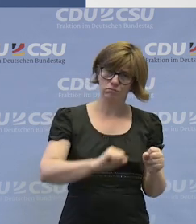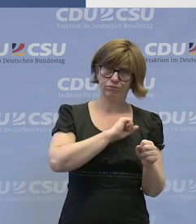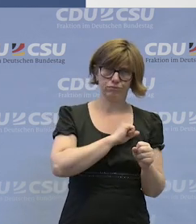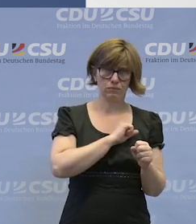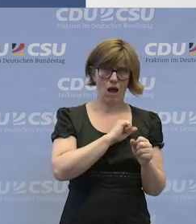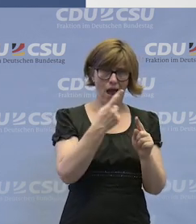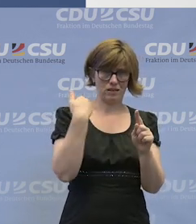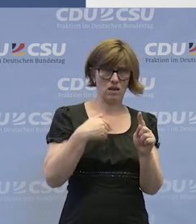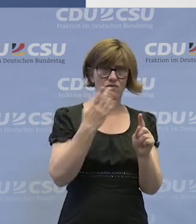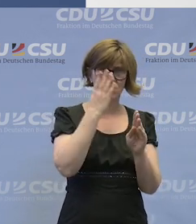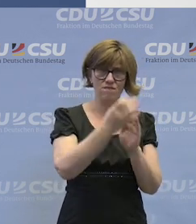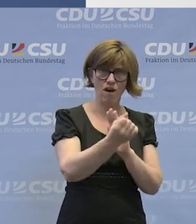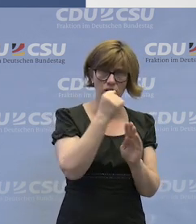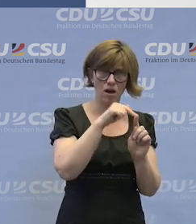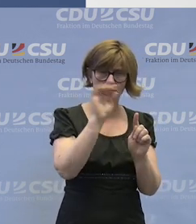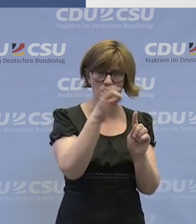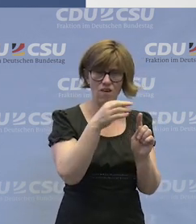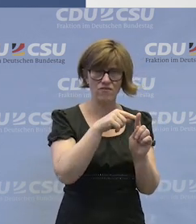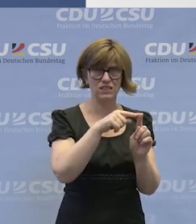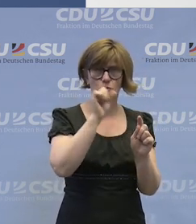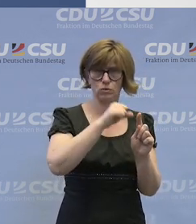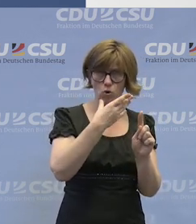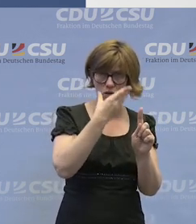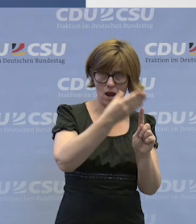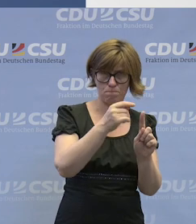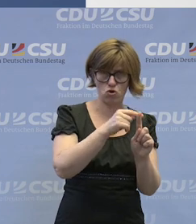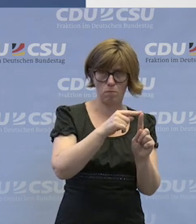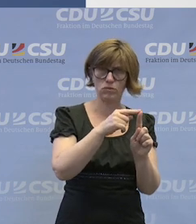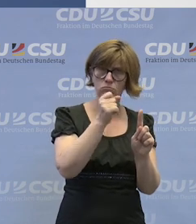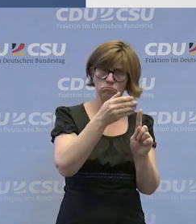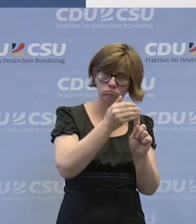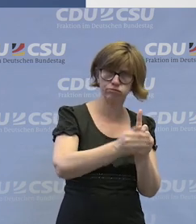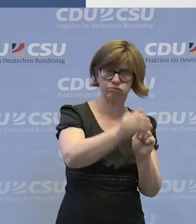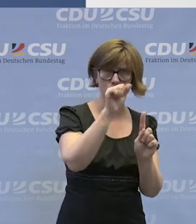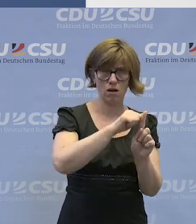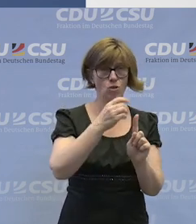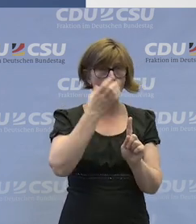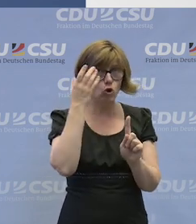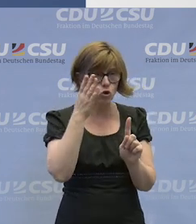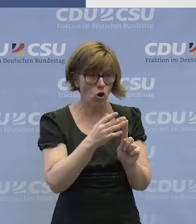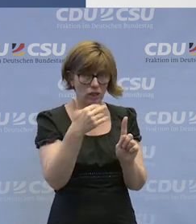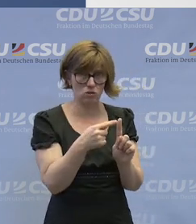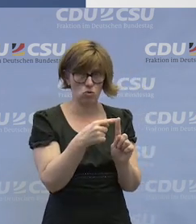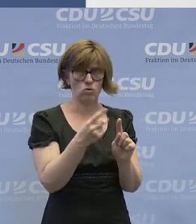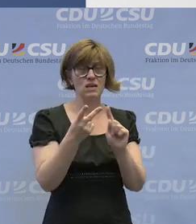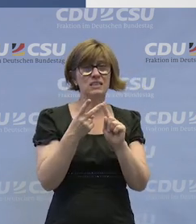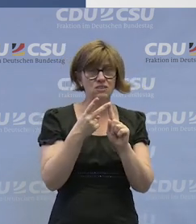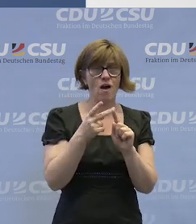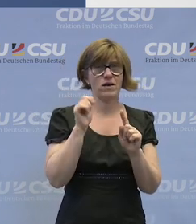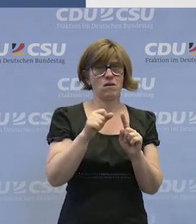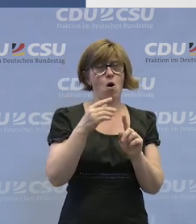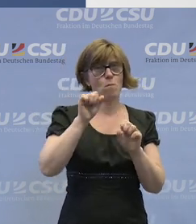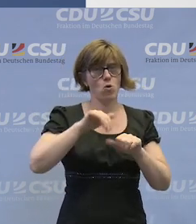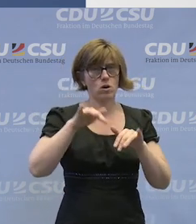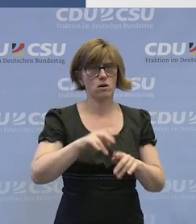einerseits indem man den Fachkräften auch diese Qualifizierungsmöglichkeiten eröffnet, ganz konkret und indem man natürlich auch